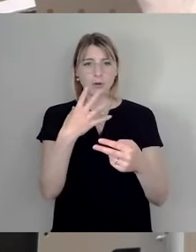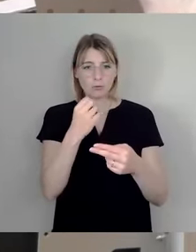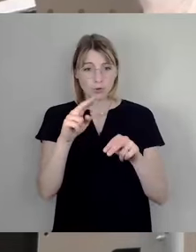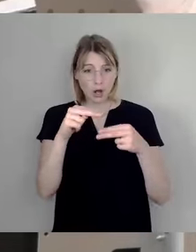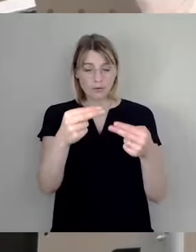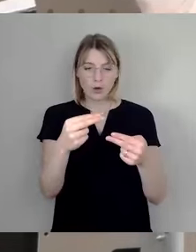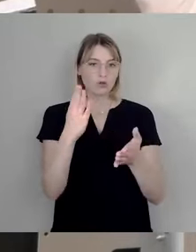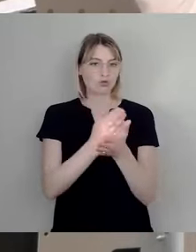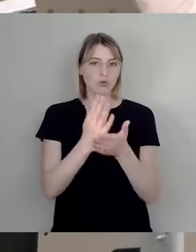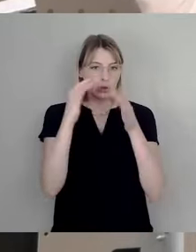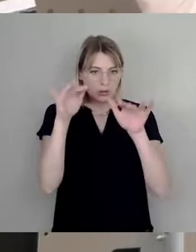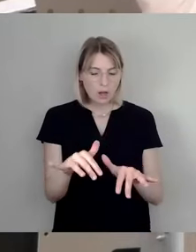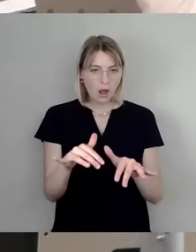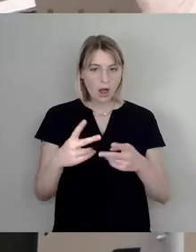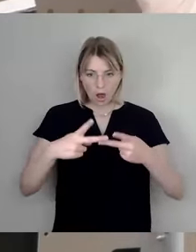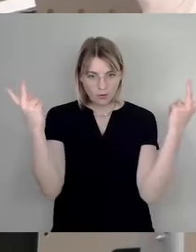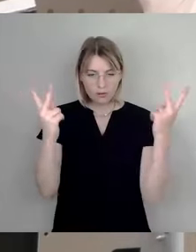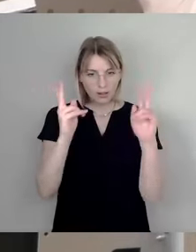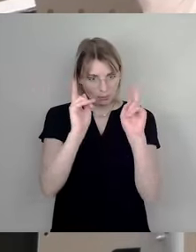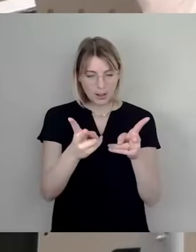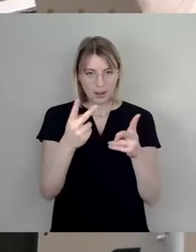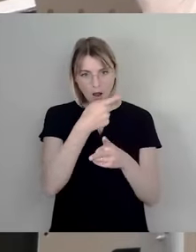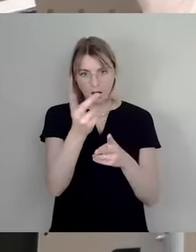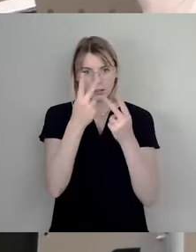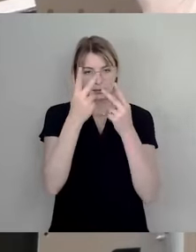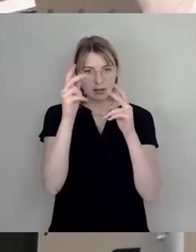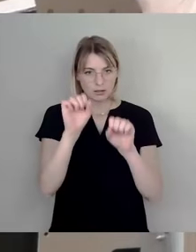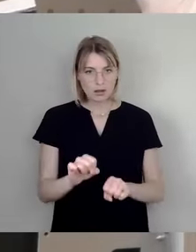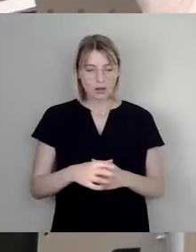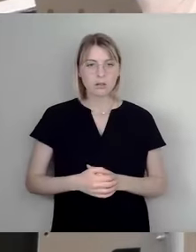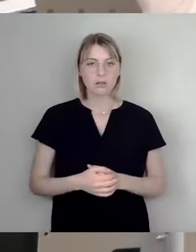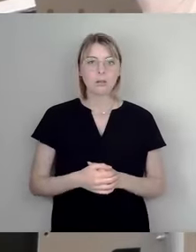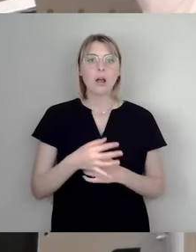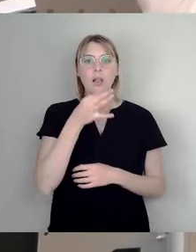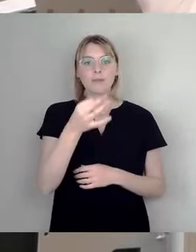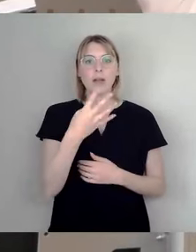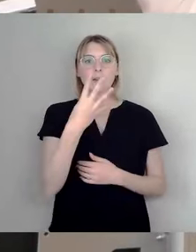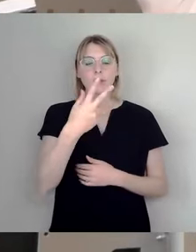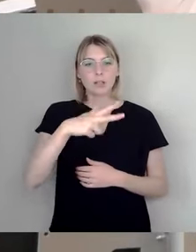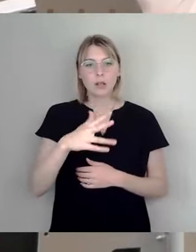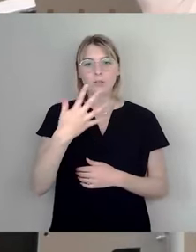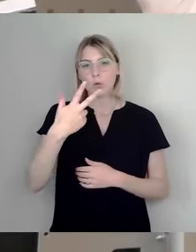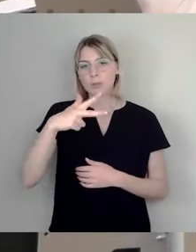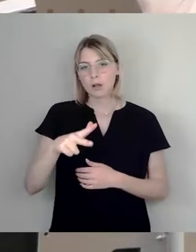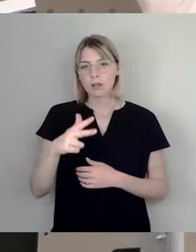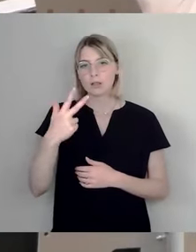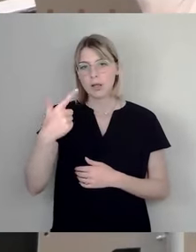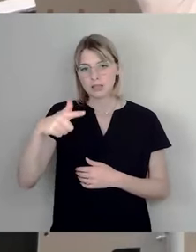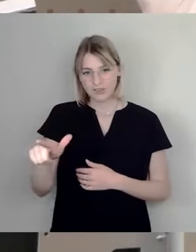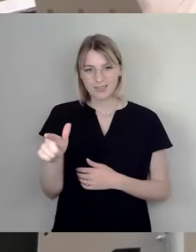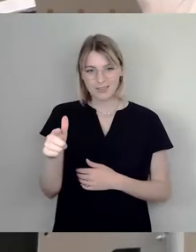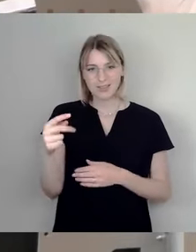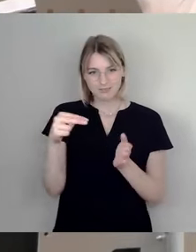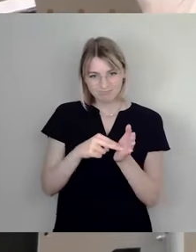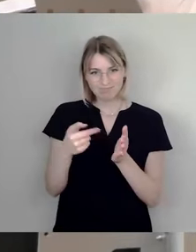Die liegt öffentlich für alle sichtbar unter der Anfrage 34, 35, 23, das kann man sich so gut merken, liegt die auf dem